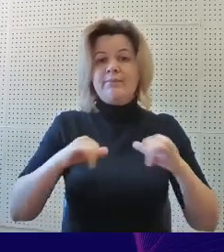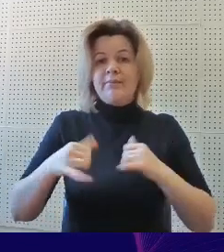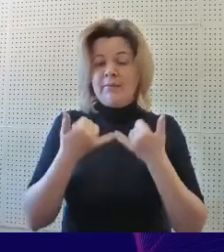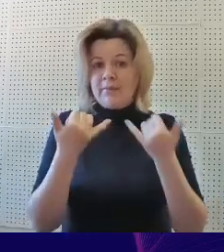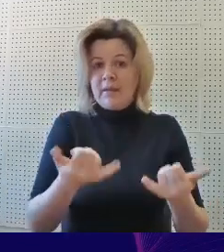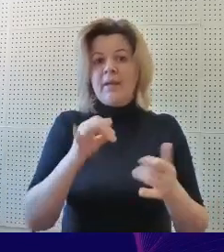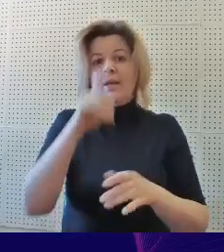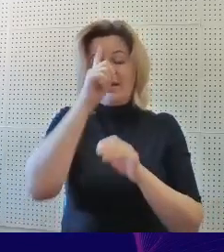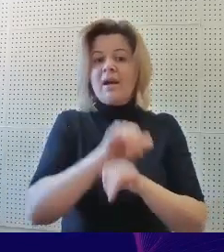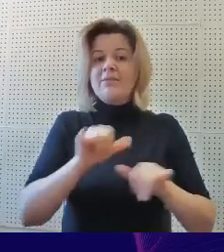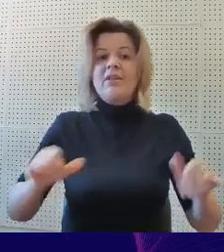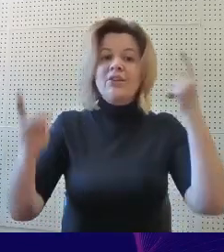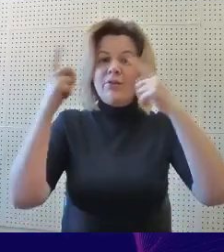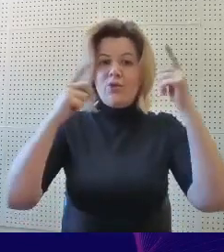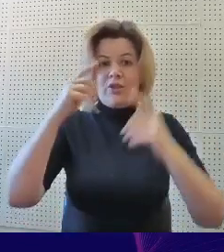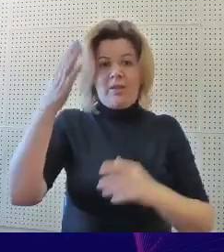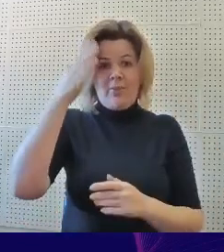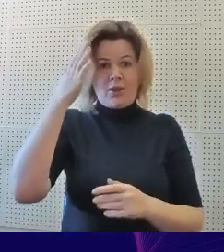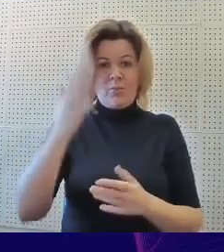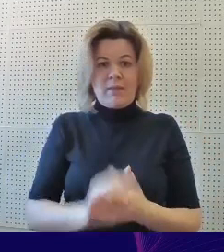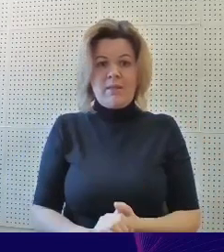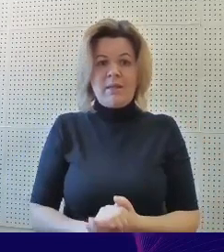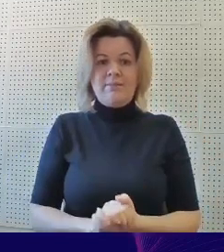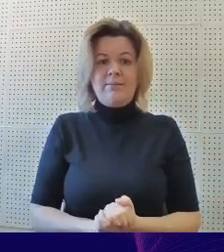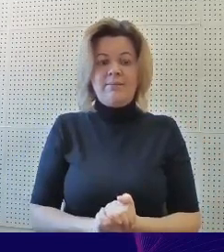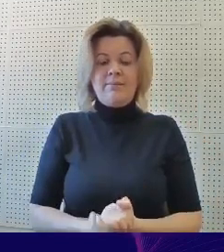толерантности и развитие творческих способностей.